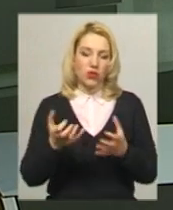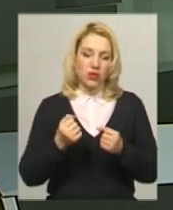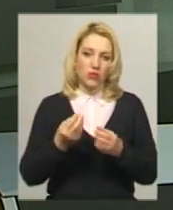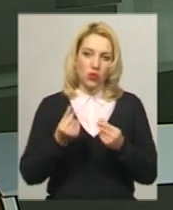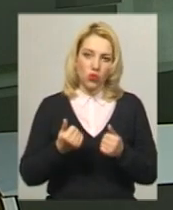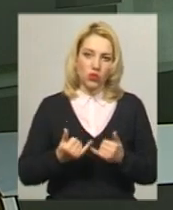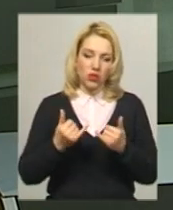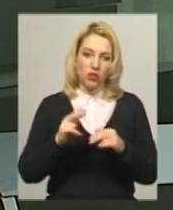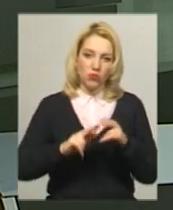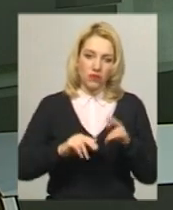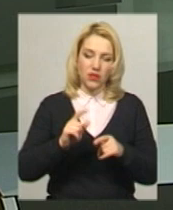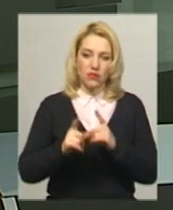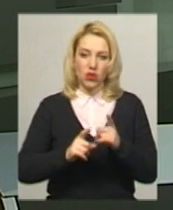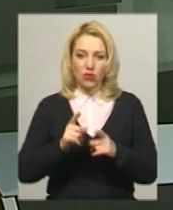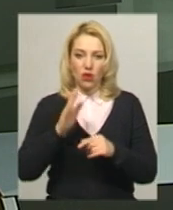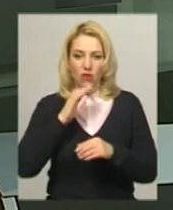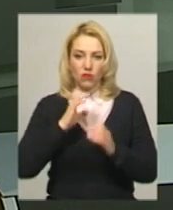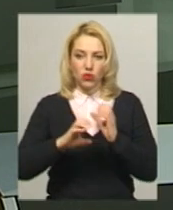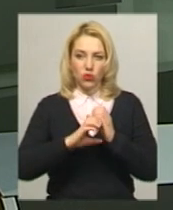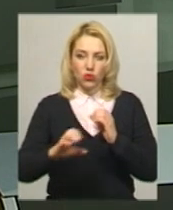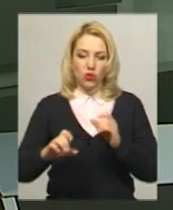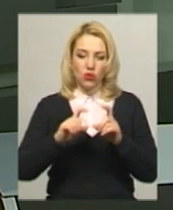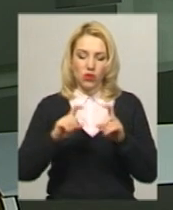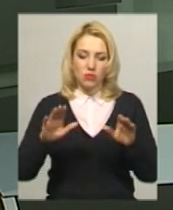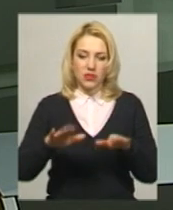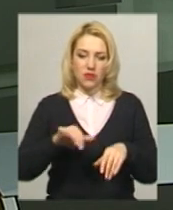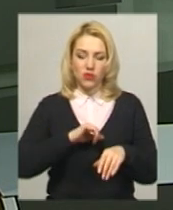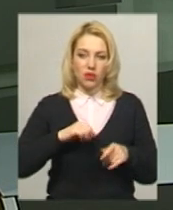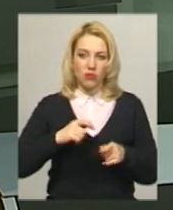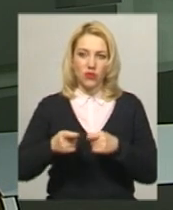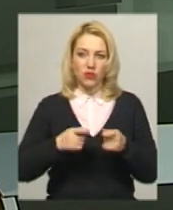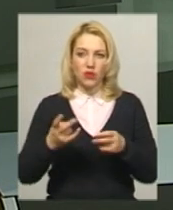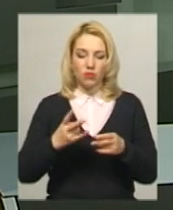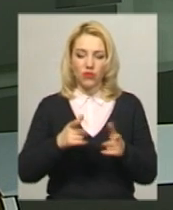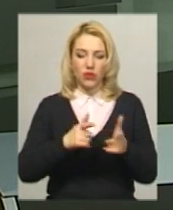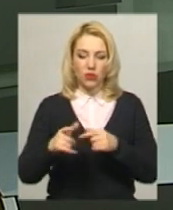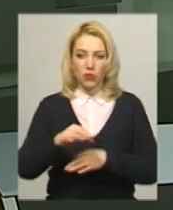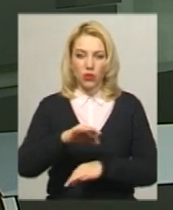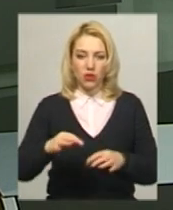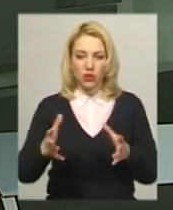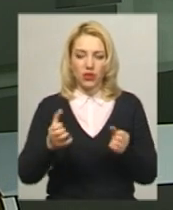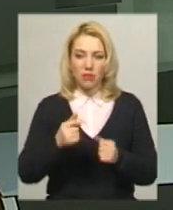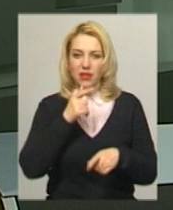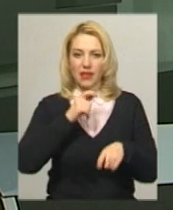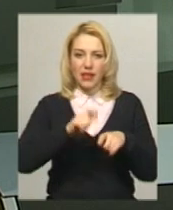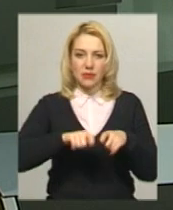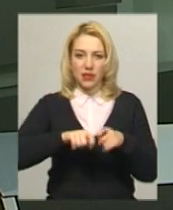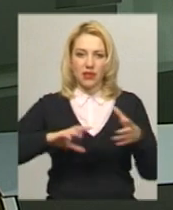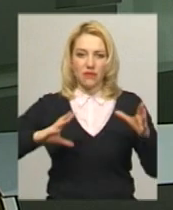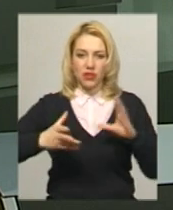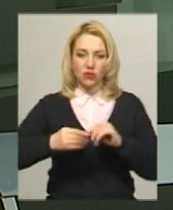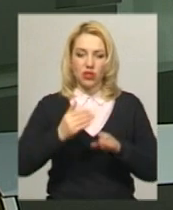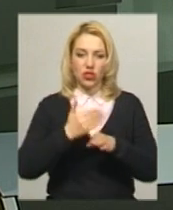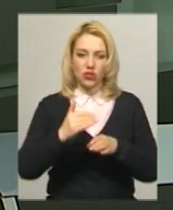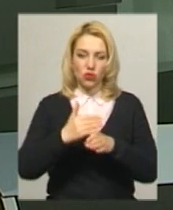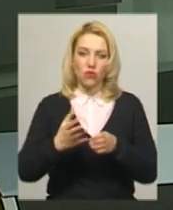реконструкцію водогону органи місцевого самоврядування мають виготовити проєкт, отримати експертний висновок та частково профінансувати